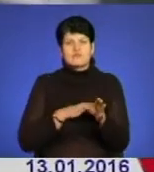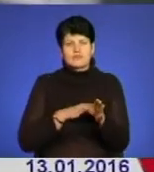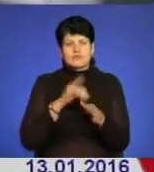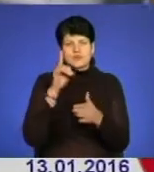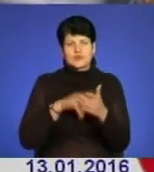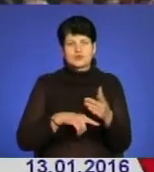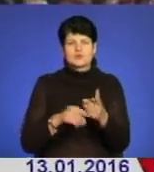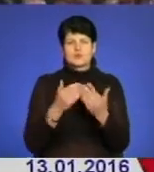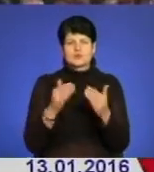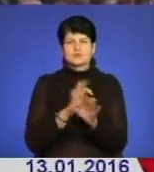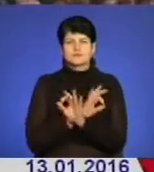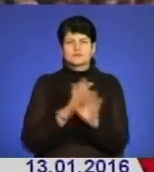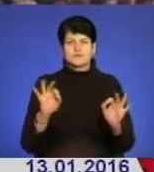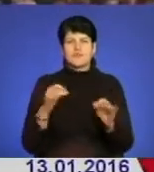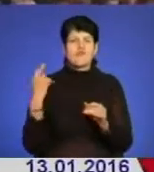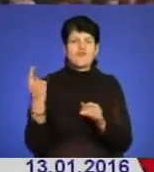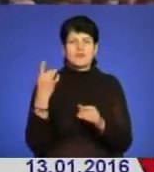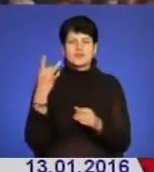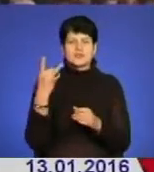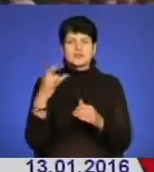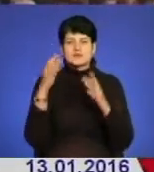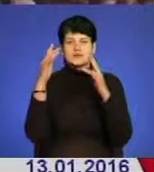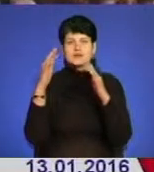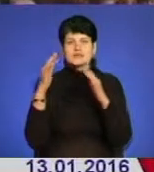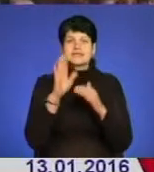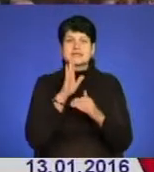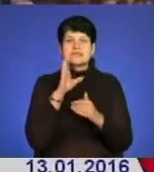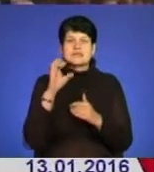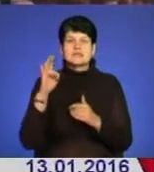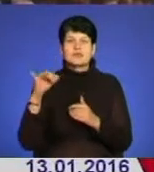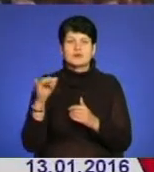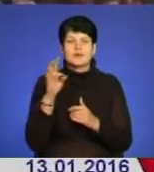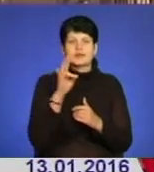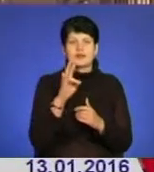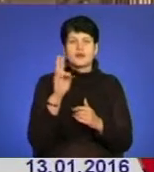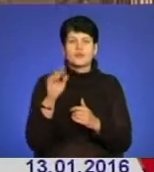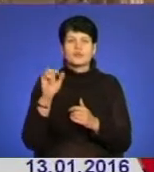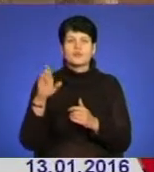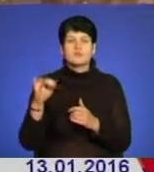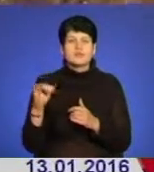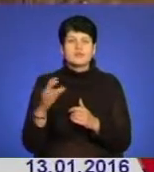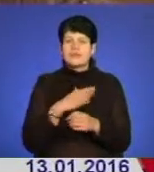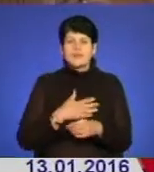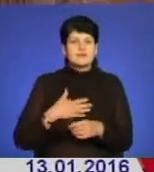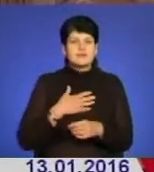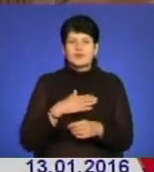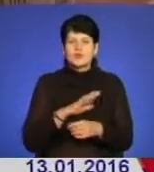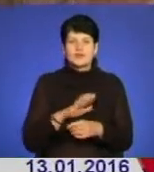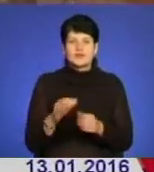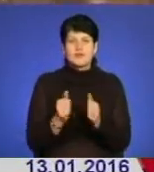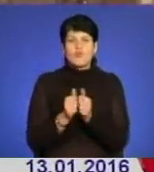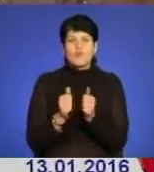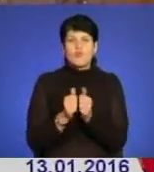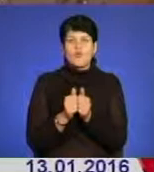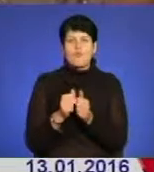успішно. Вперше у ролі Снігуроньки з'явилася перед малечою Наталя Кубишин. Перед виходом до дітей не хвилювалася, бо поруч з